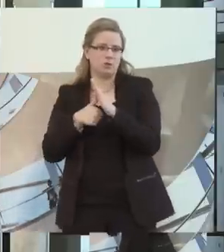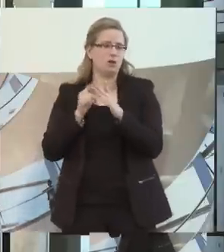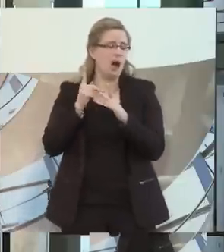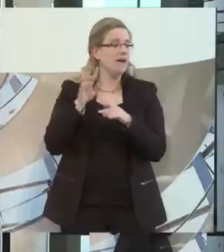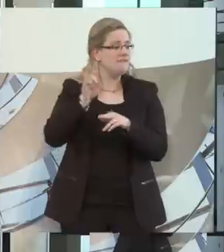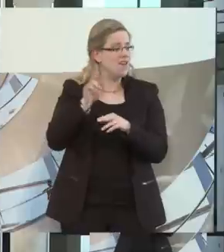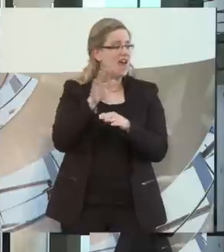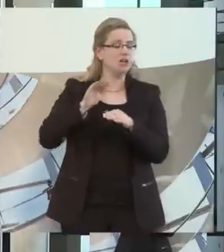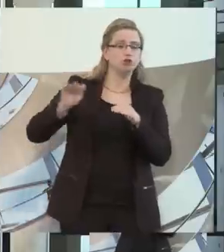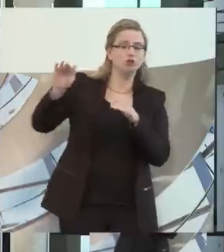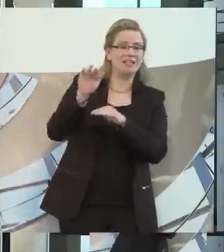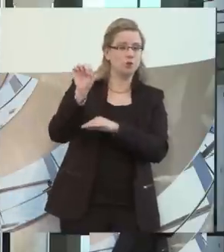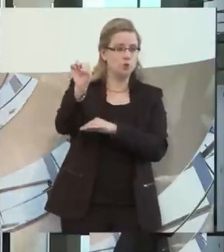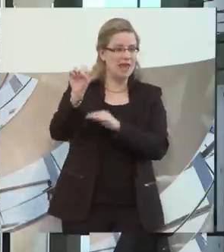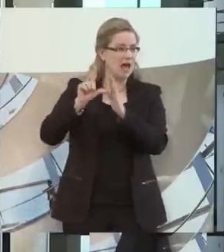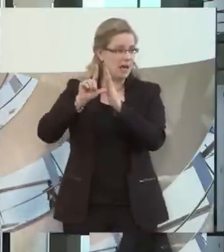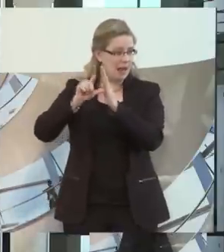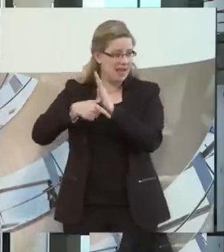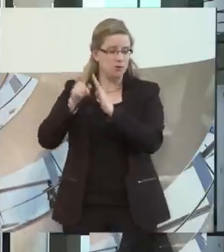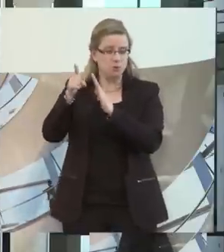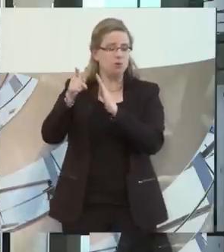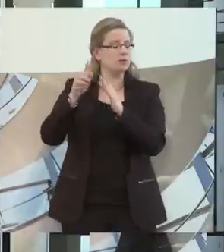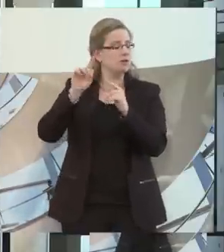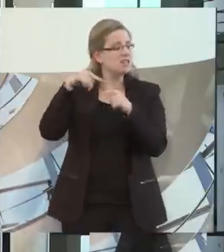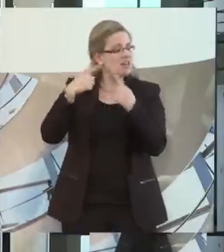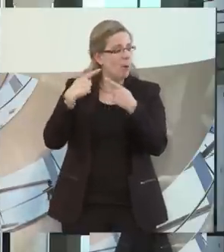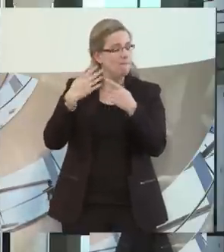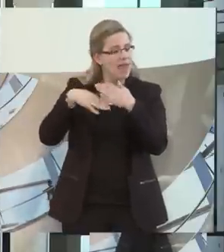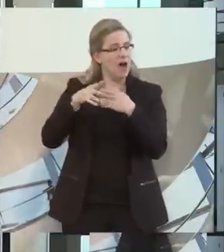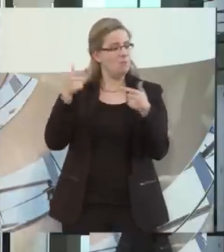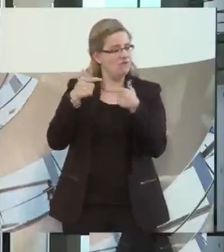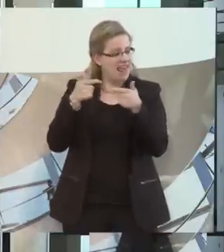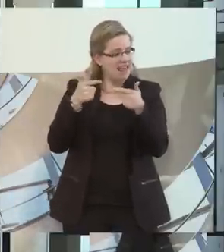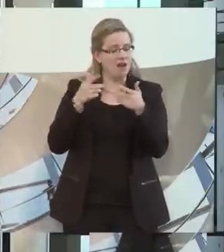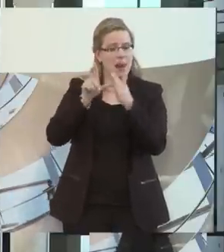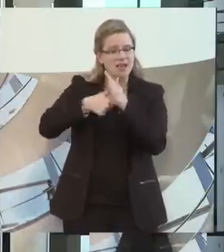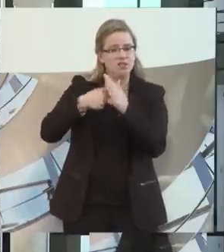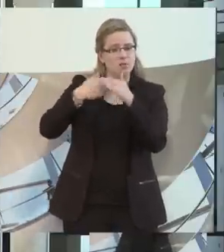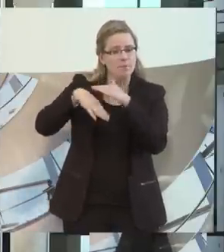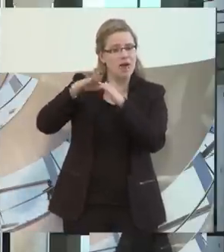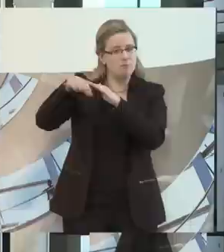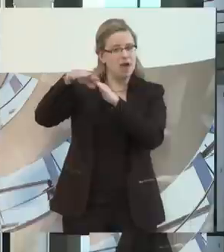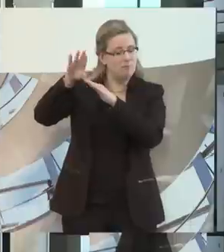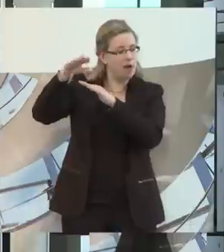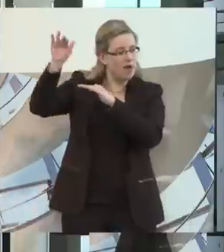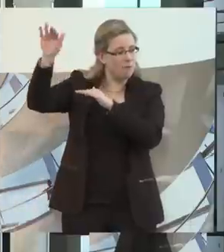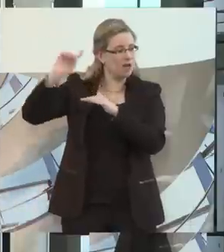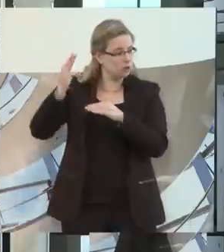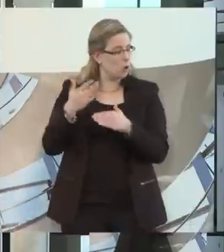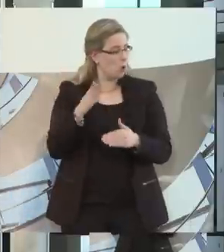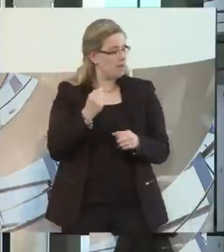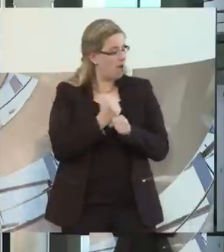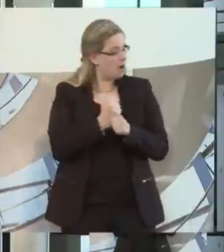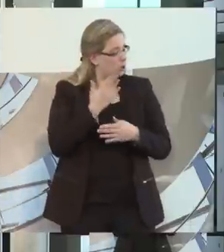die in stationären Einrichtungen betreut werden, nimmt die Pflege immer mehr zu. Das ist das, was wir beobachten, was unsere Mitarbeiterinnen und Mitarbeiter beobachten.